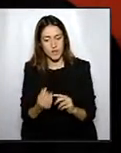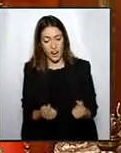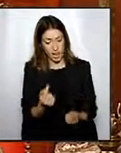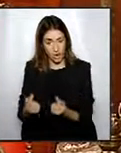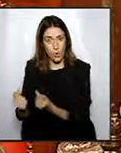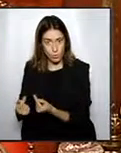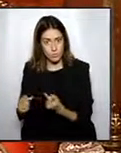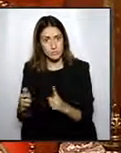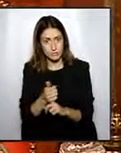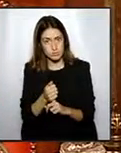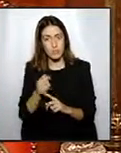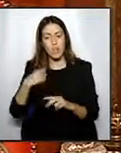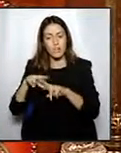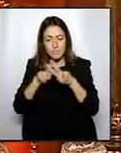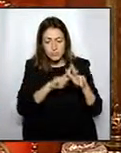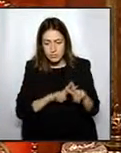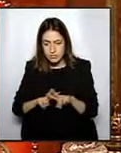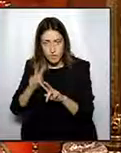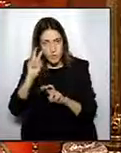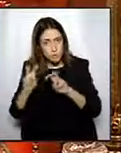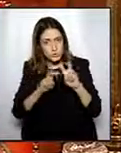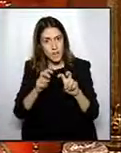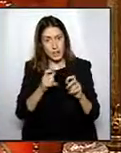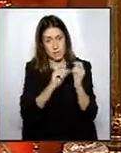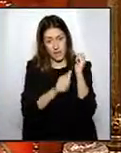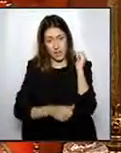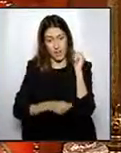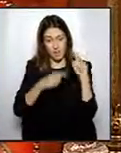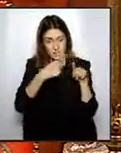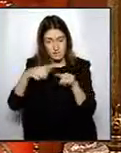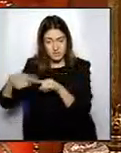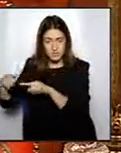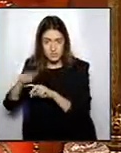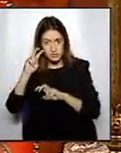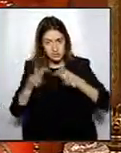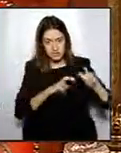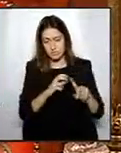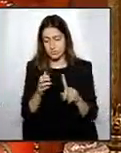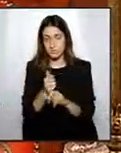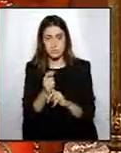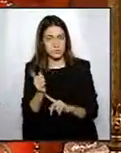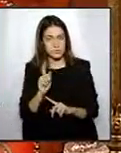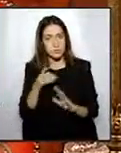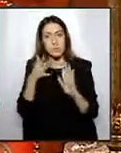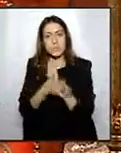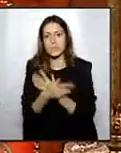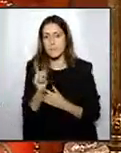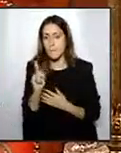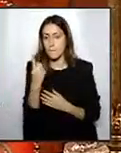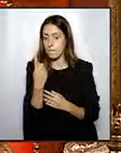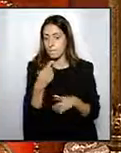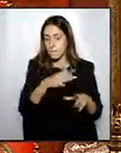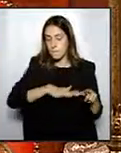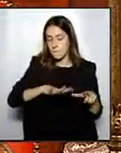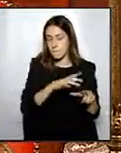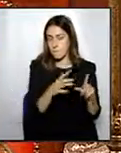repassar que no n'hi haguessin en els altres parcs, un cop es va detectar que n'hi havia en aquest i no se sap el motiu perquè només es van trobar aquí.